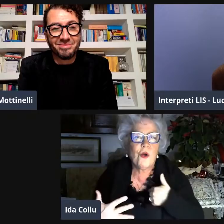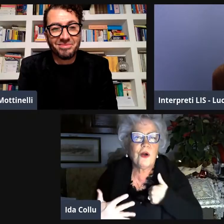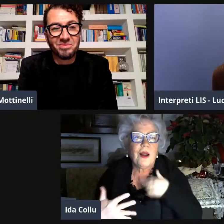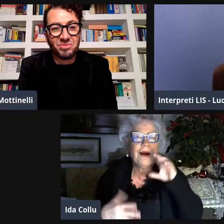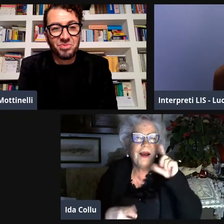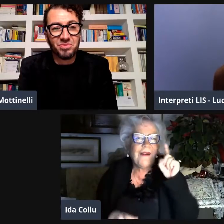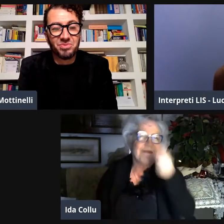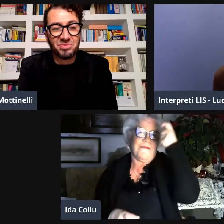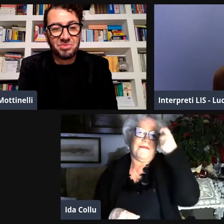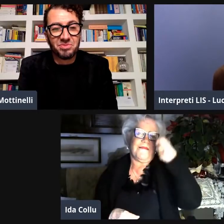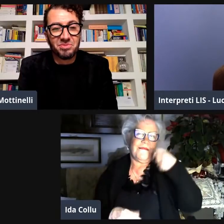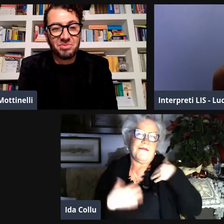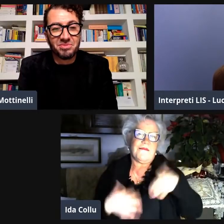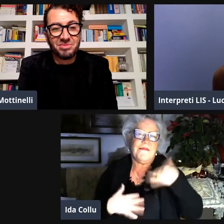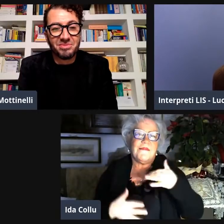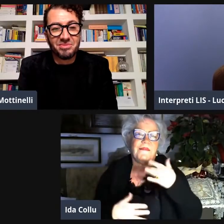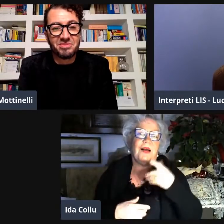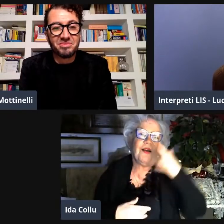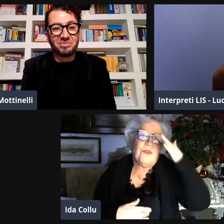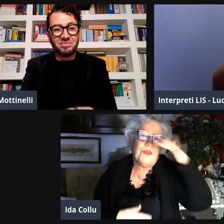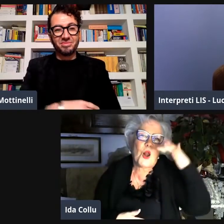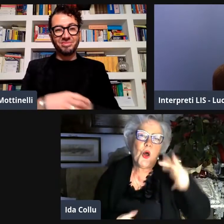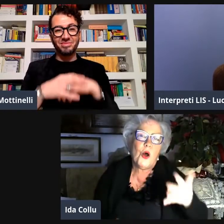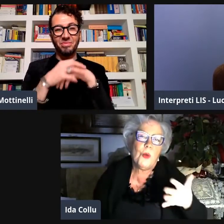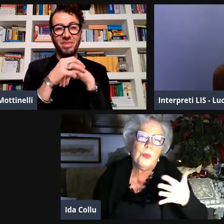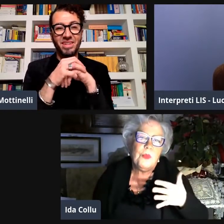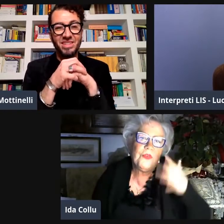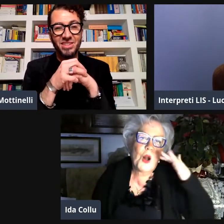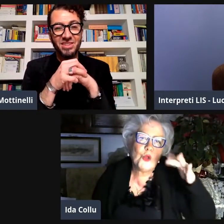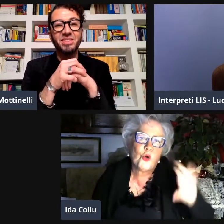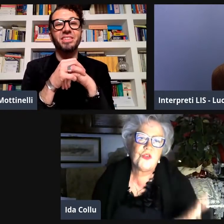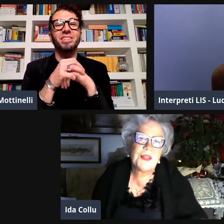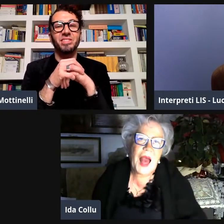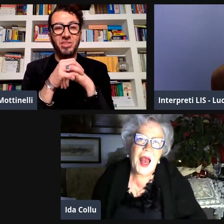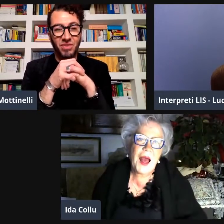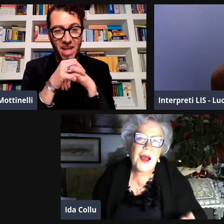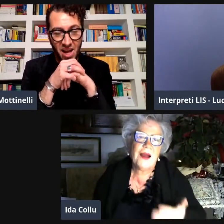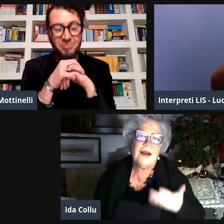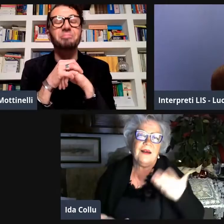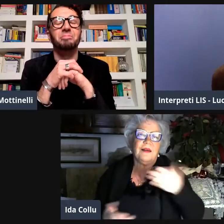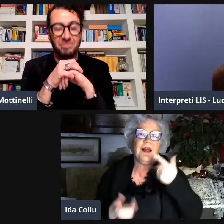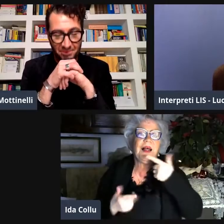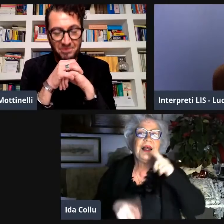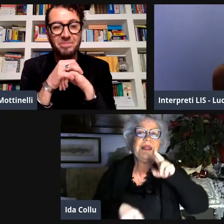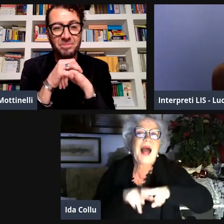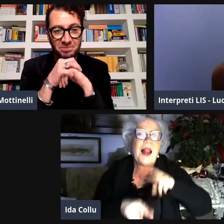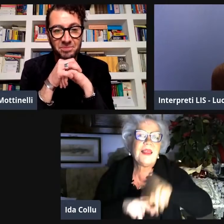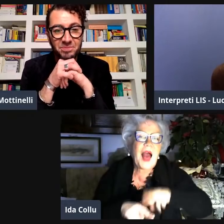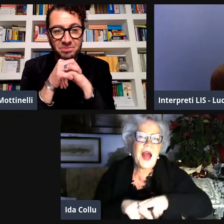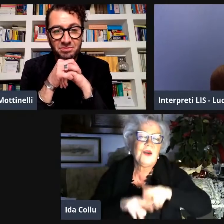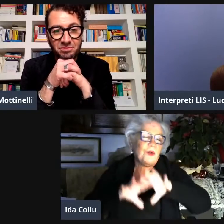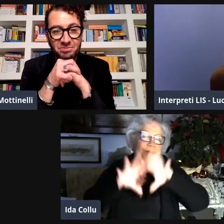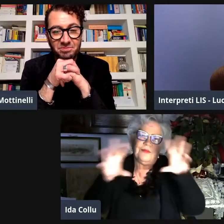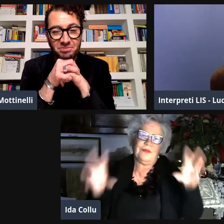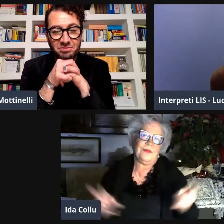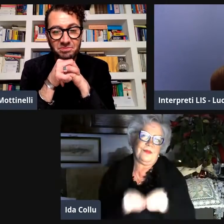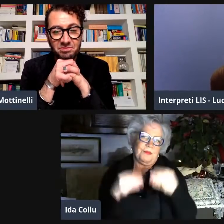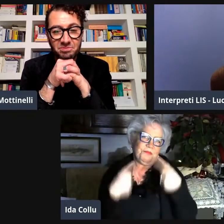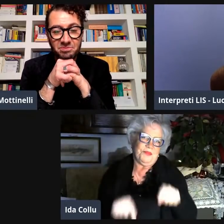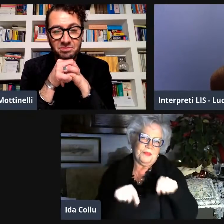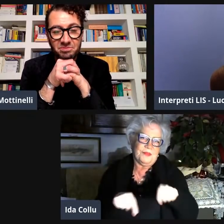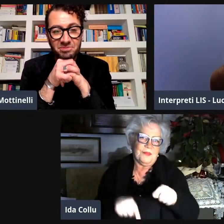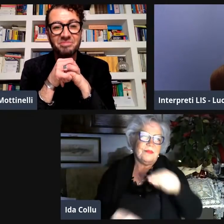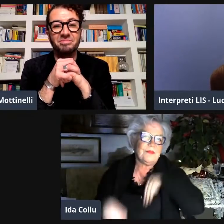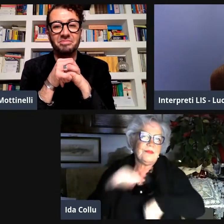che poi sono diventate delle passioni per me. E che quindi io poi ho, diciamo, sfruttato per costruire una mia filosofia